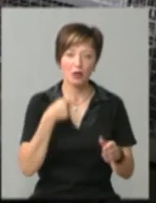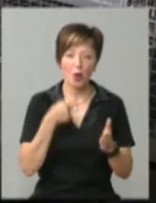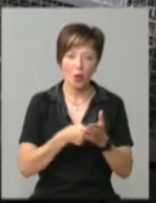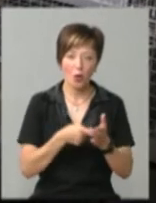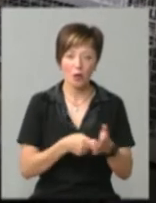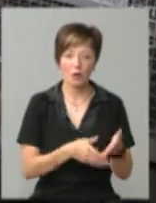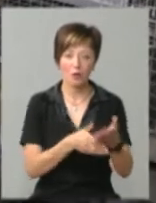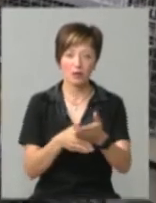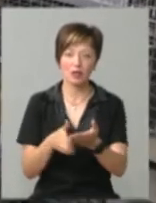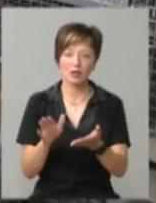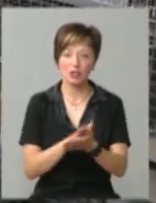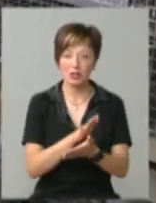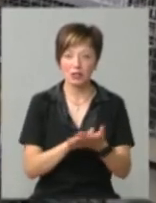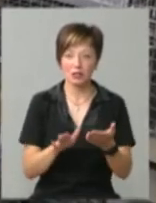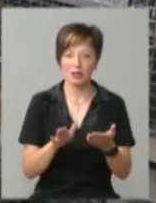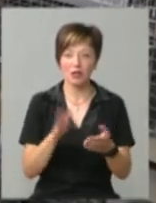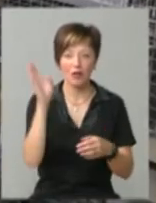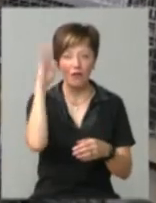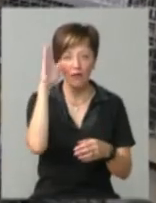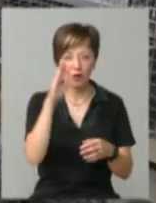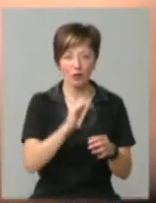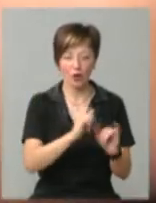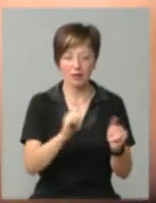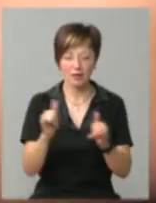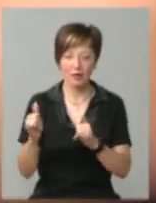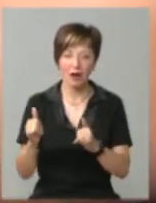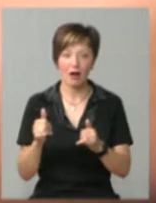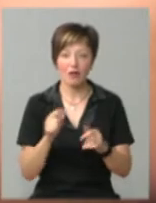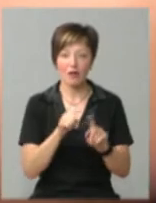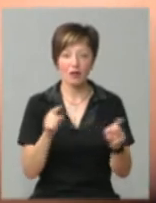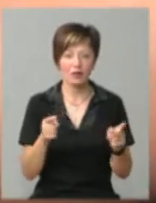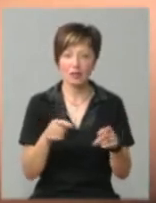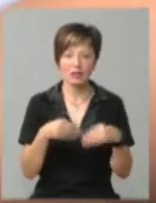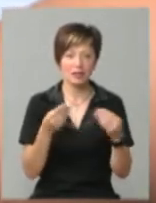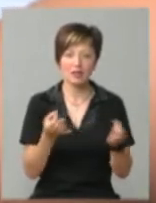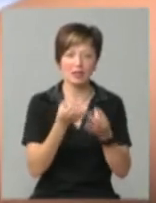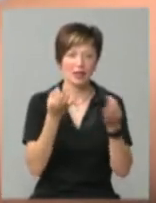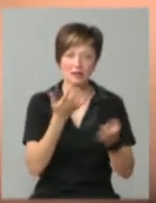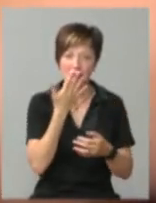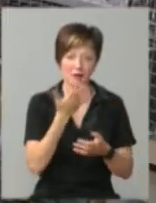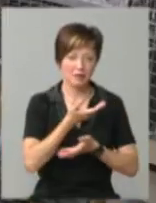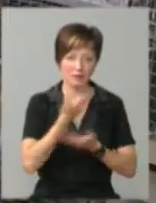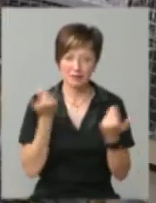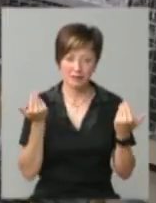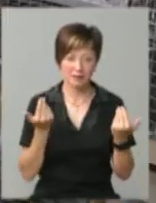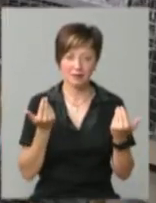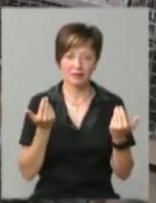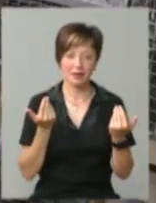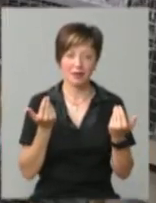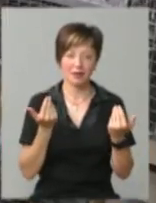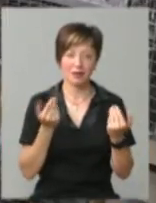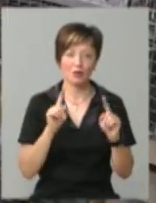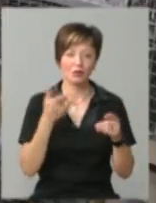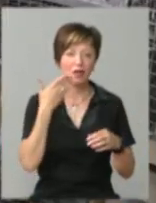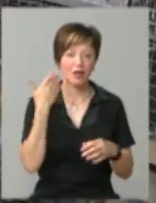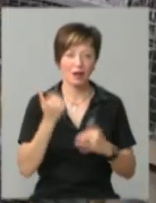допомагаю їх чистити, воду їм буває розливають. Вони не віддають ніякого запаху, за ними дуже